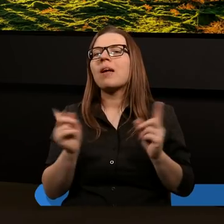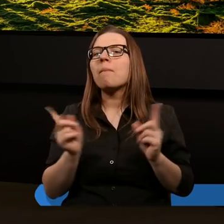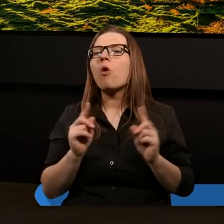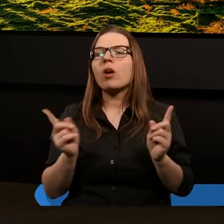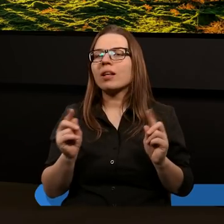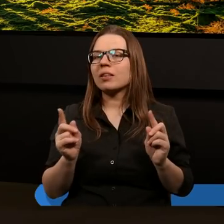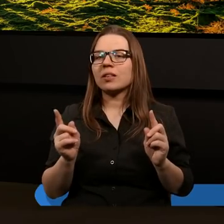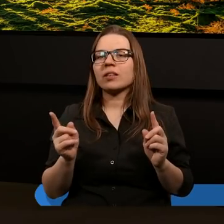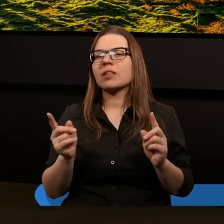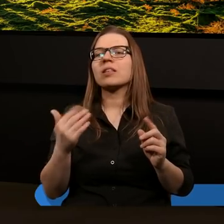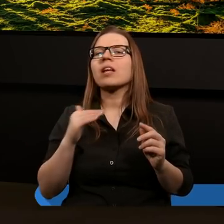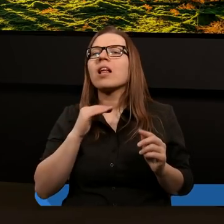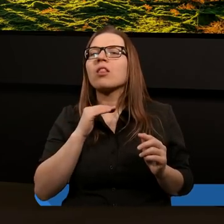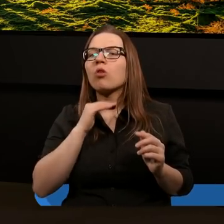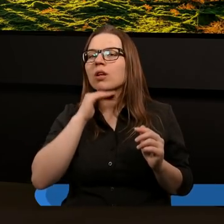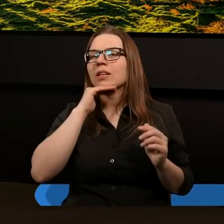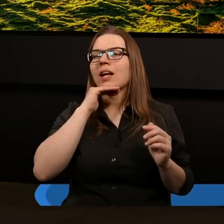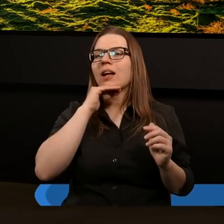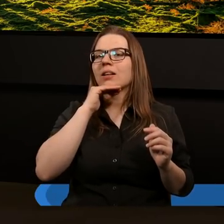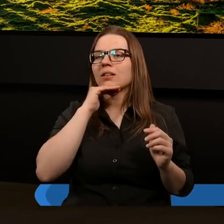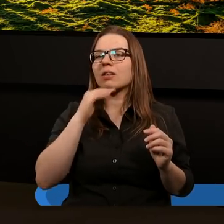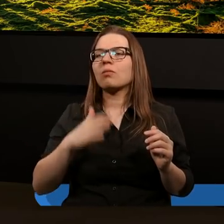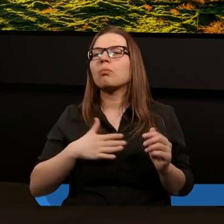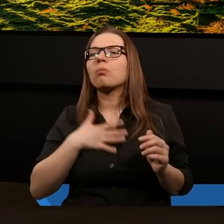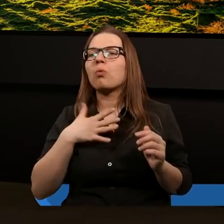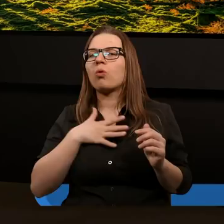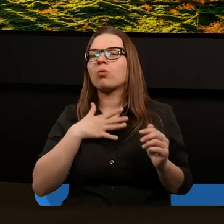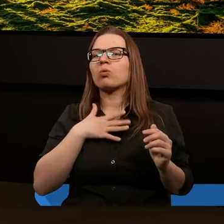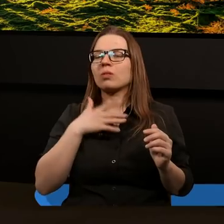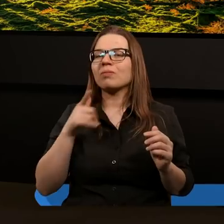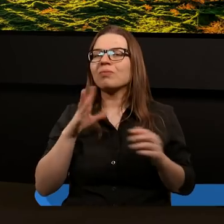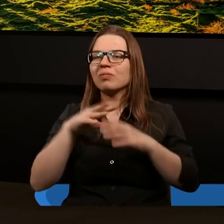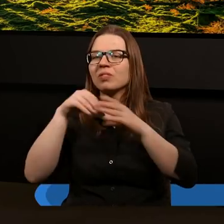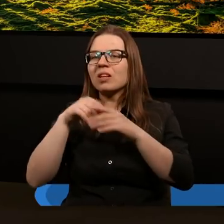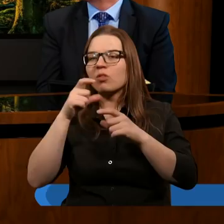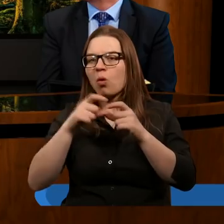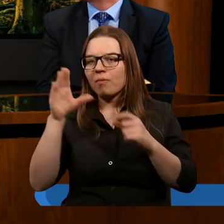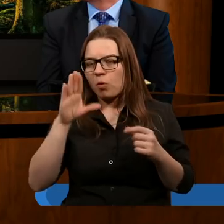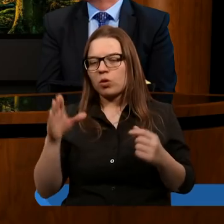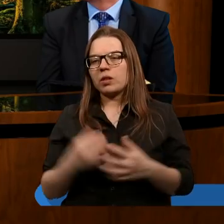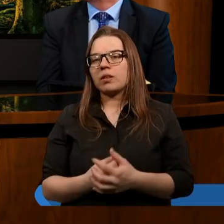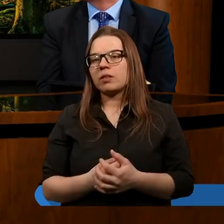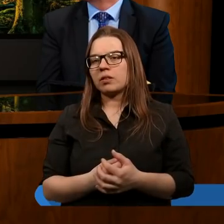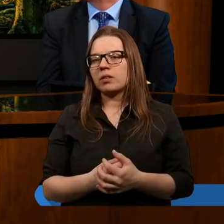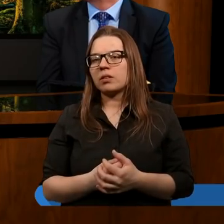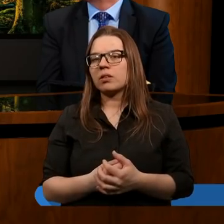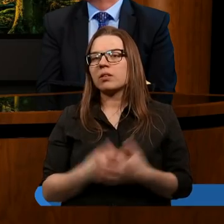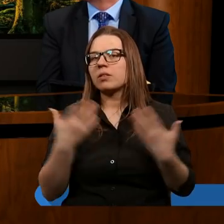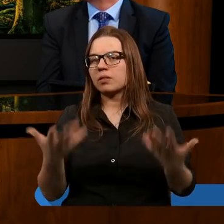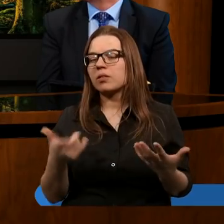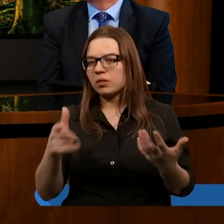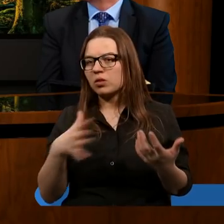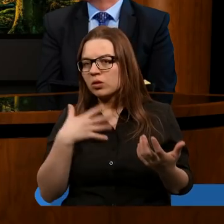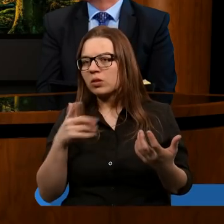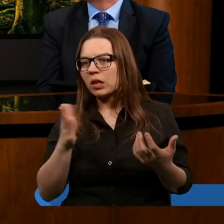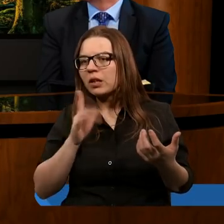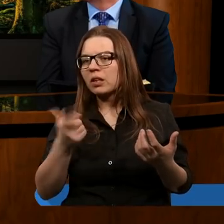niedostatki w posłudze Słowa Bożego. Czy rzeczywiście tak